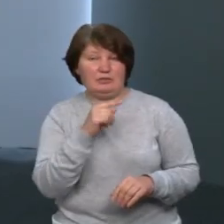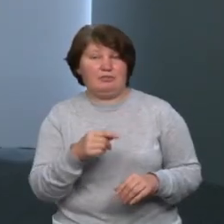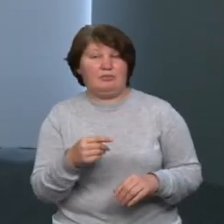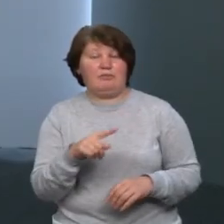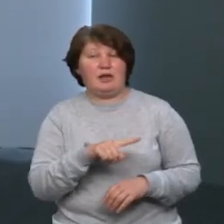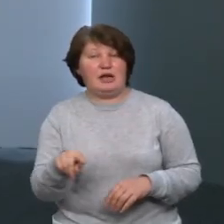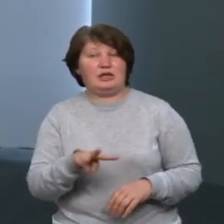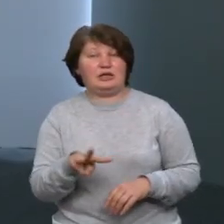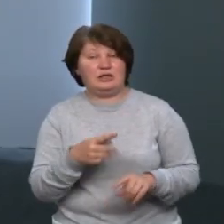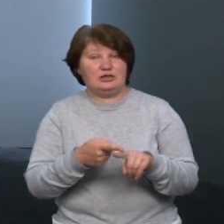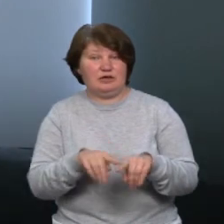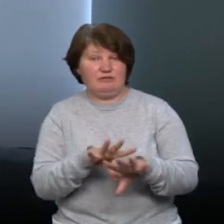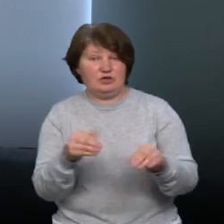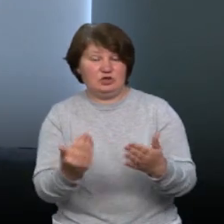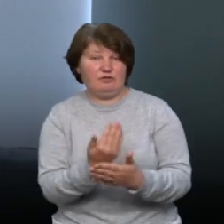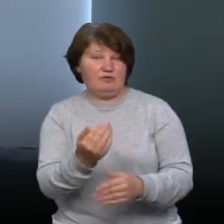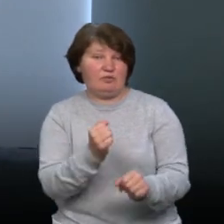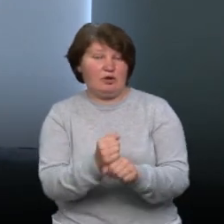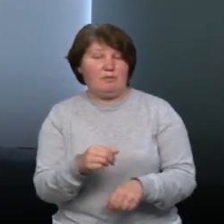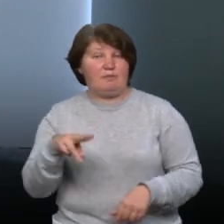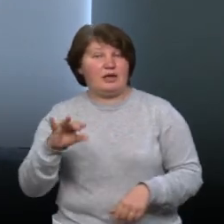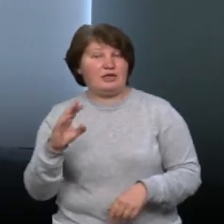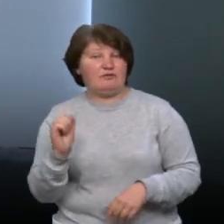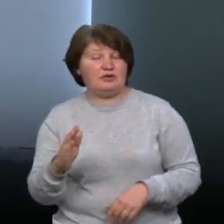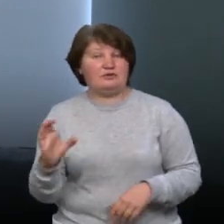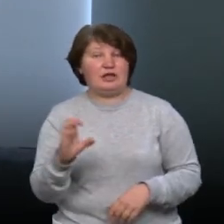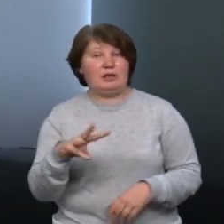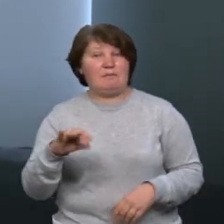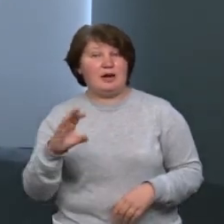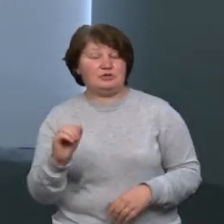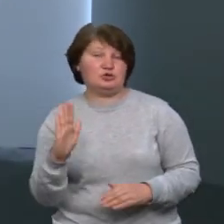Наразі це всі новини. Для вас працювали Андрій Паньків та Світлана Магас. На все вам добре.